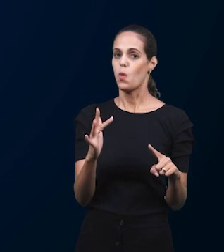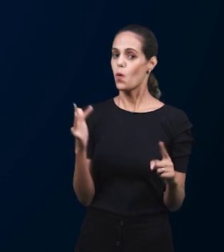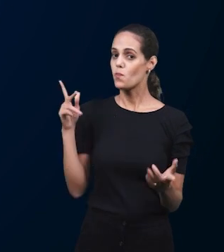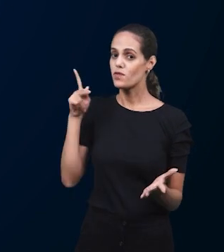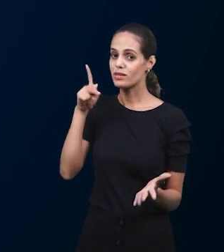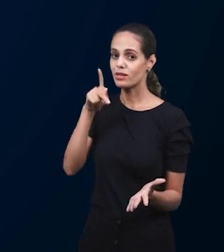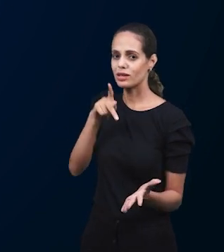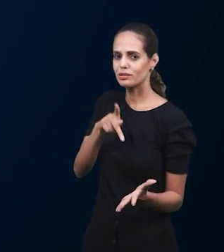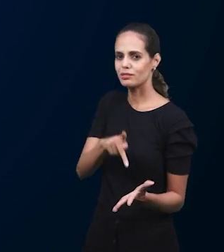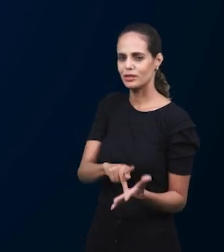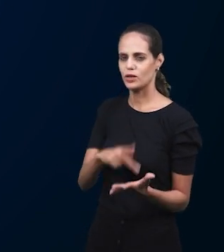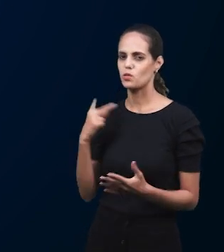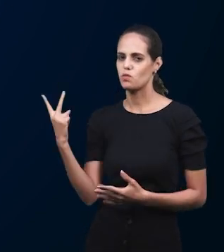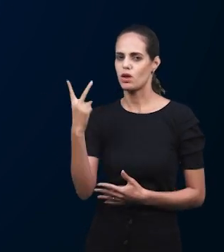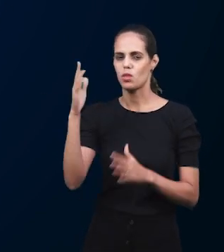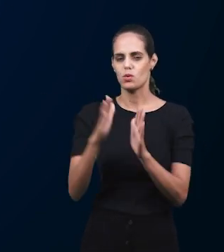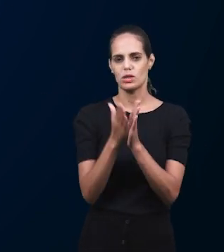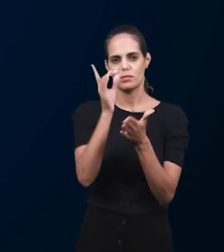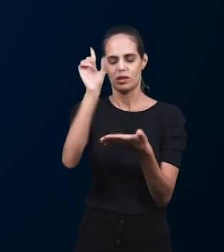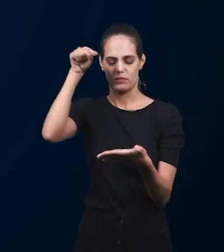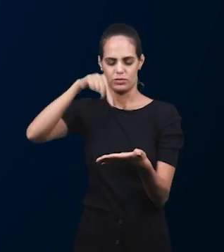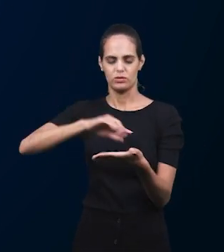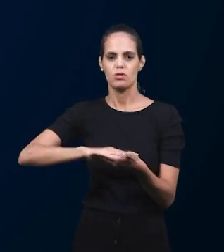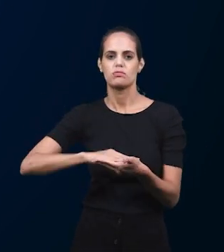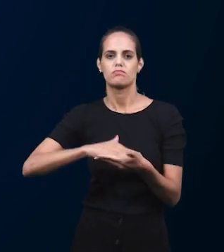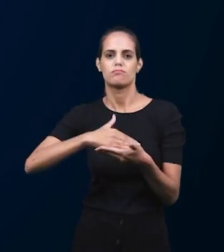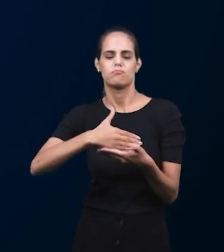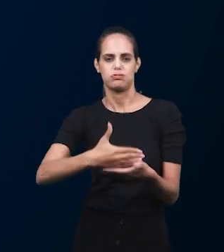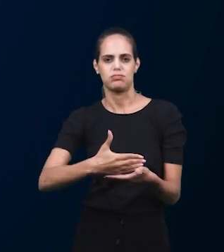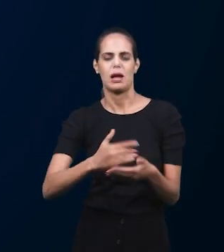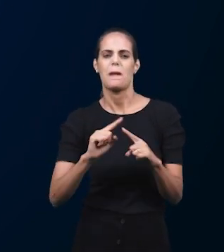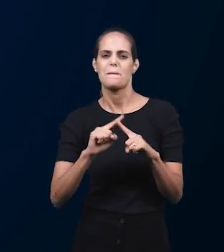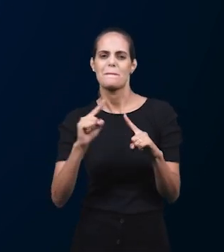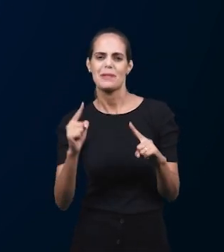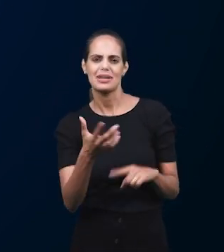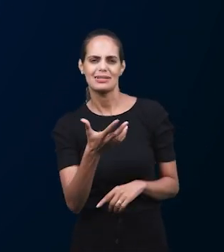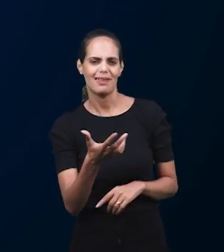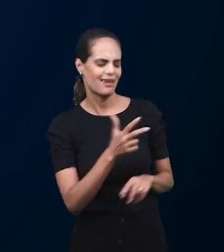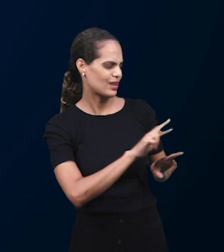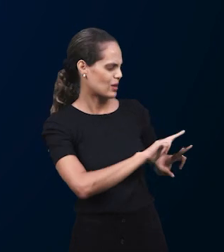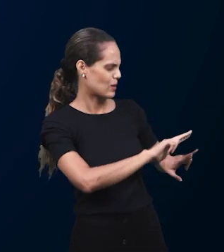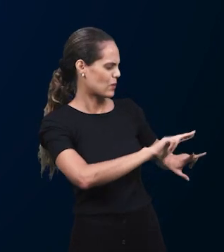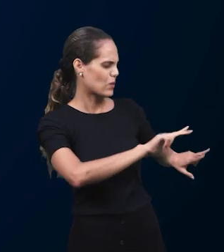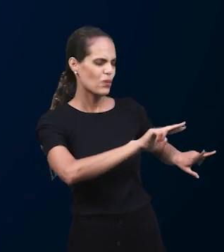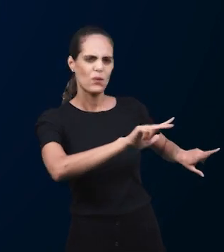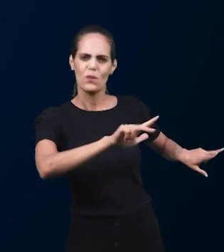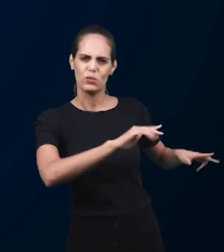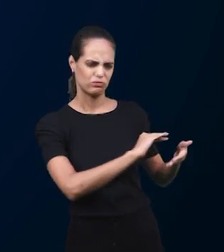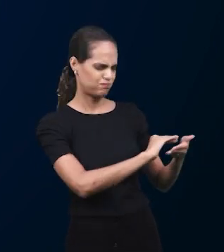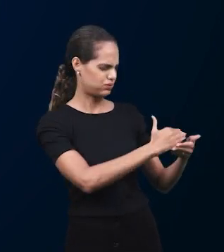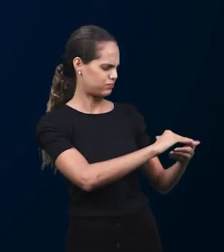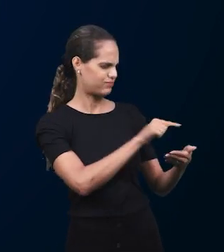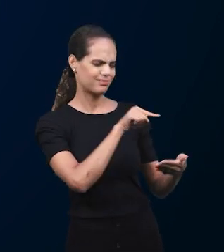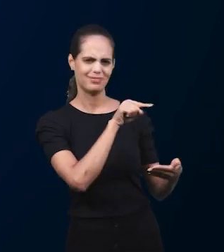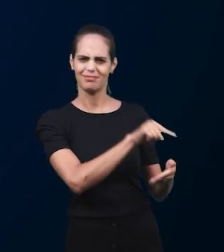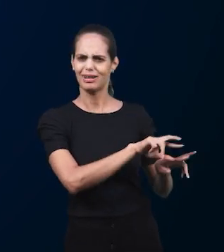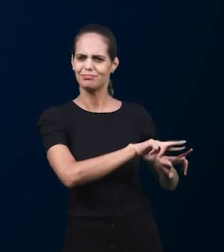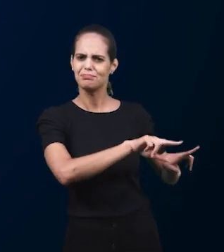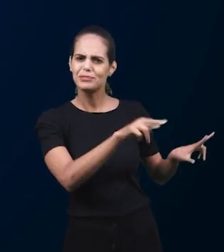ценности Слова Божия, такого чудного сокровища. Они ищут другие сокровища, сокровища для этой жизни,